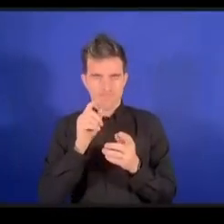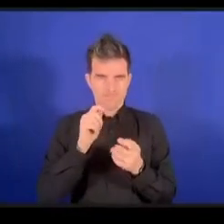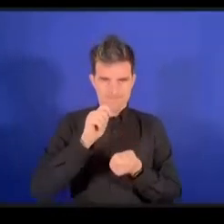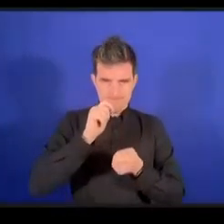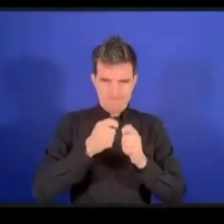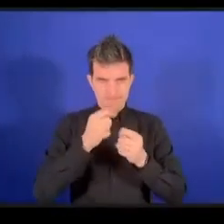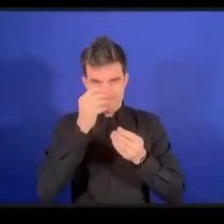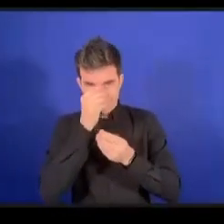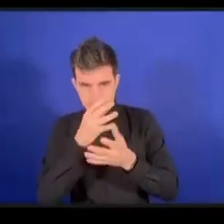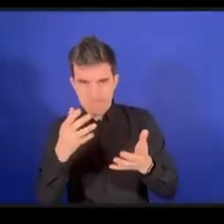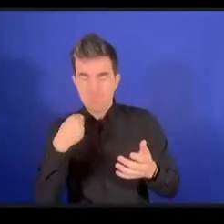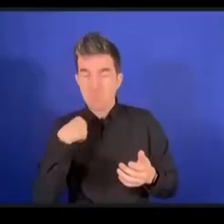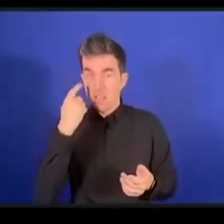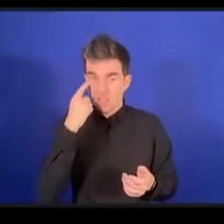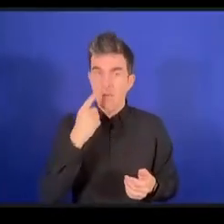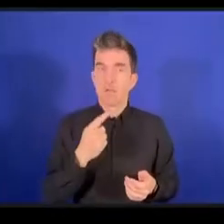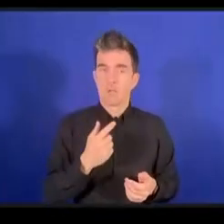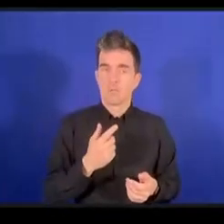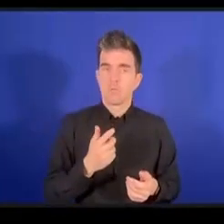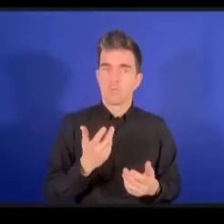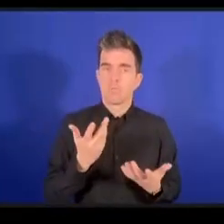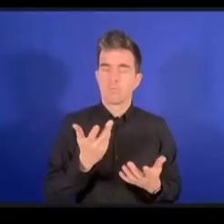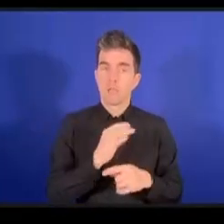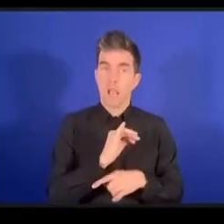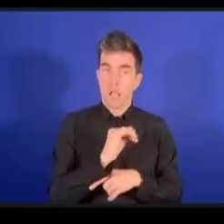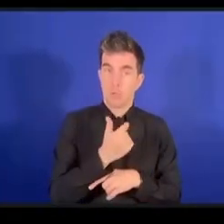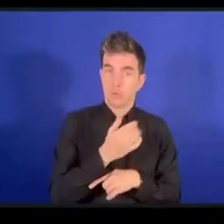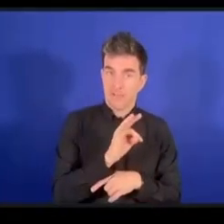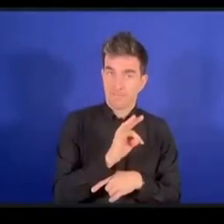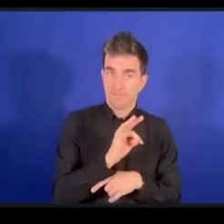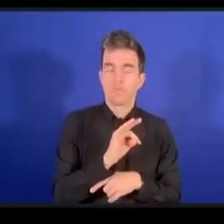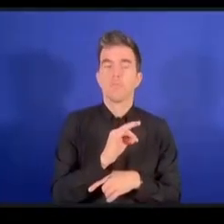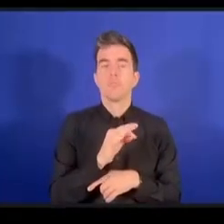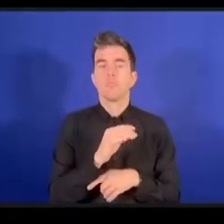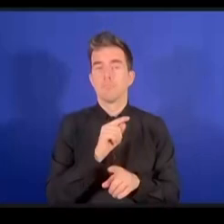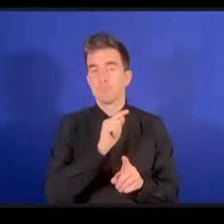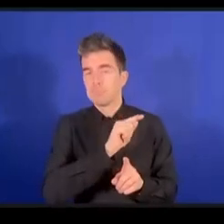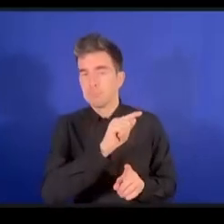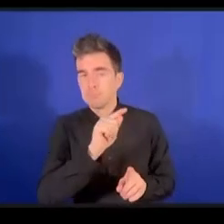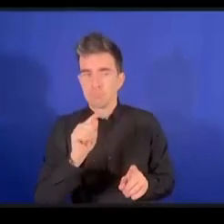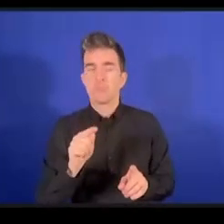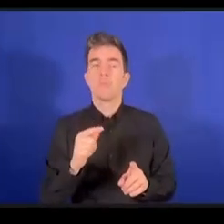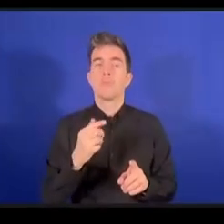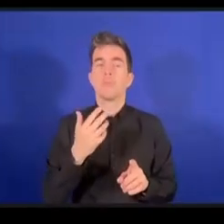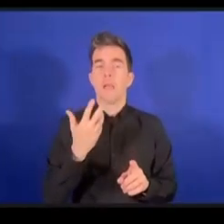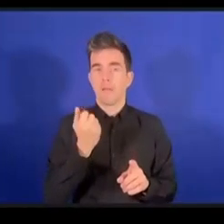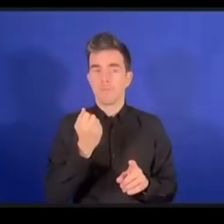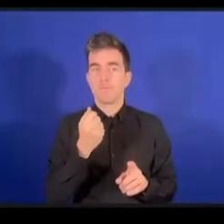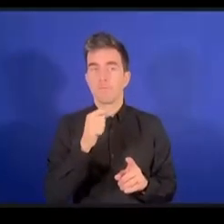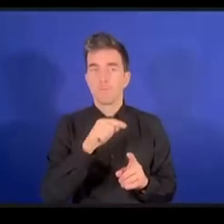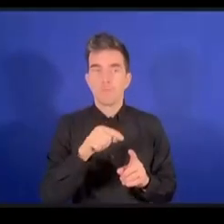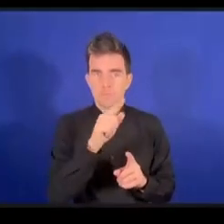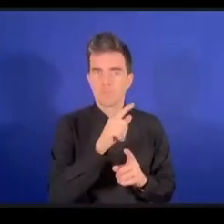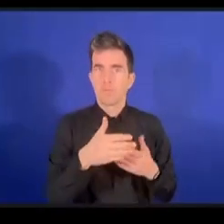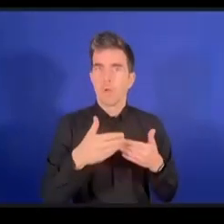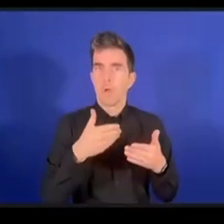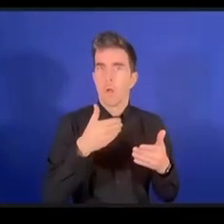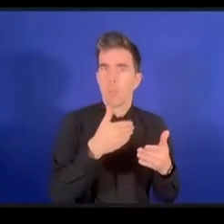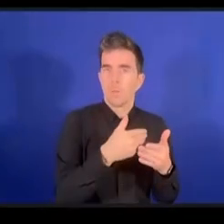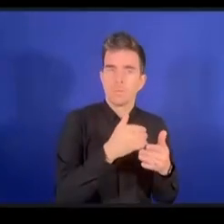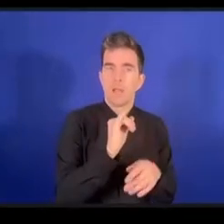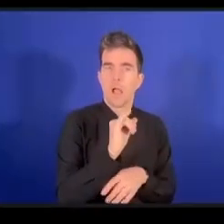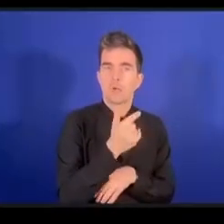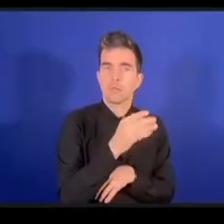المنتدى حكمة الإنترنت وأصحاب المصلحة الآخرين نرى بأن